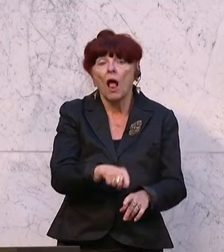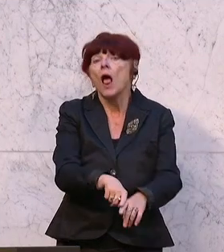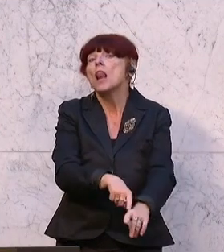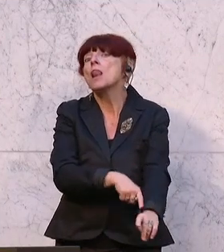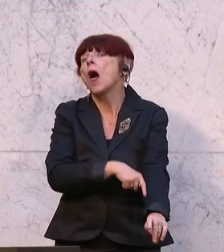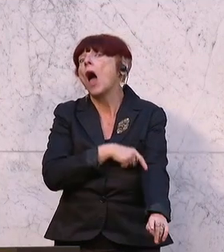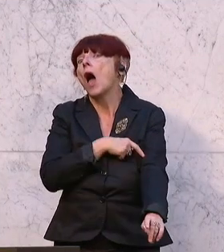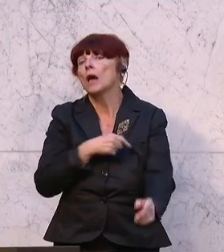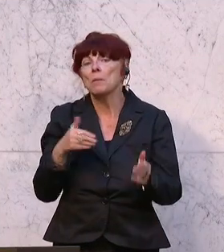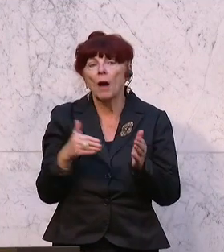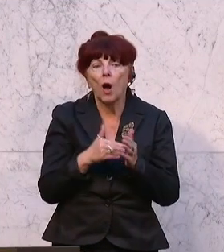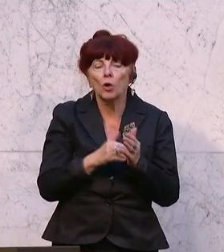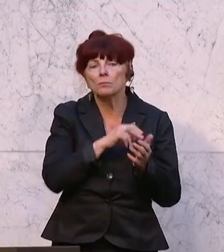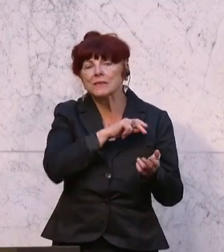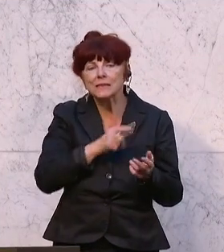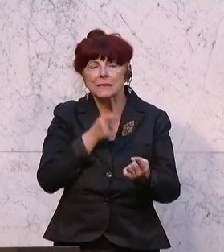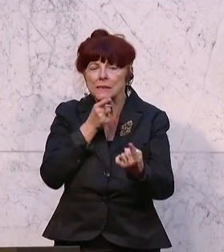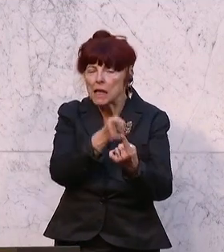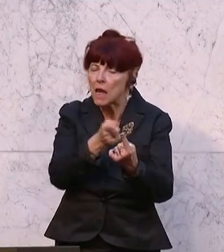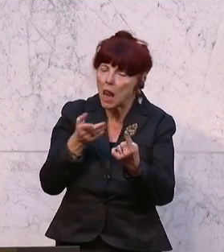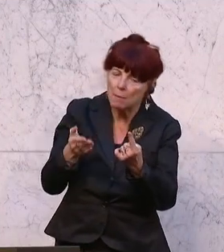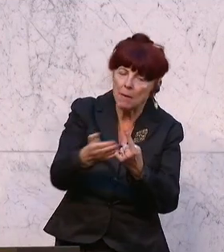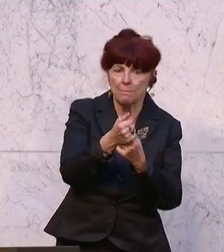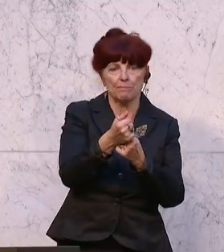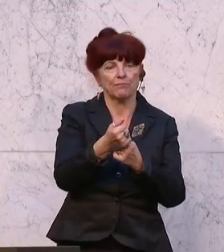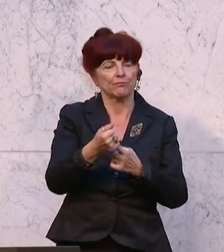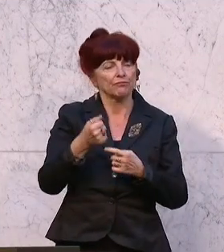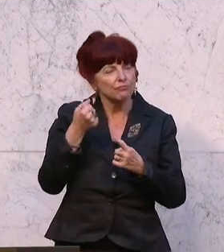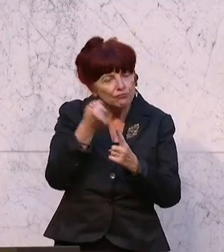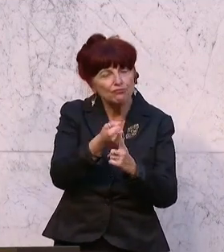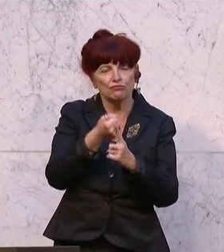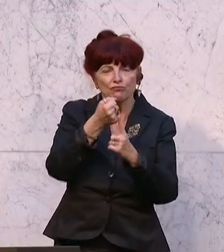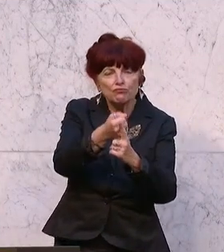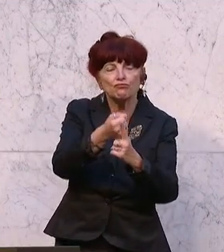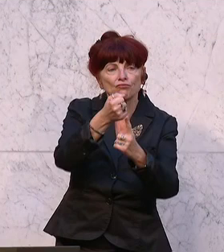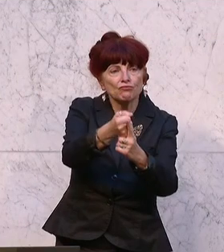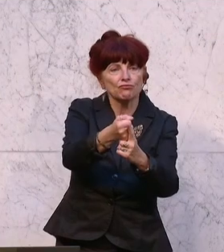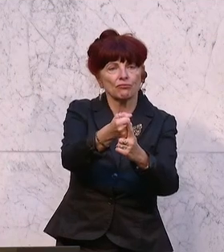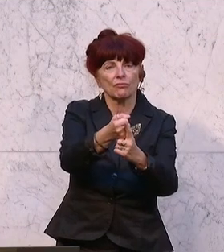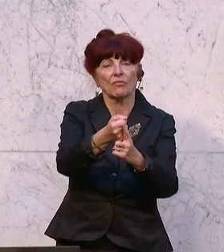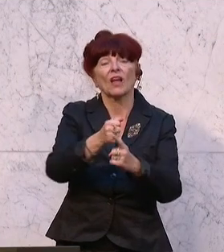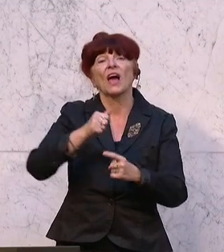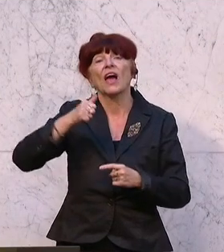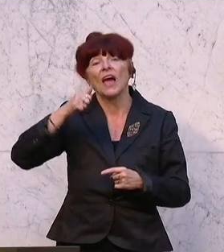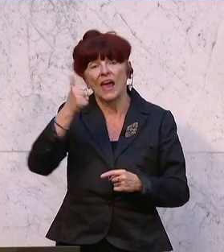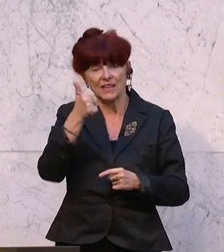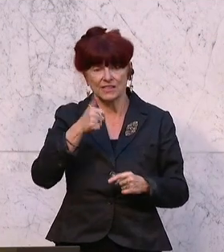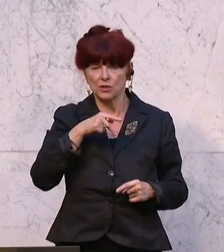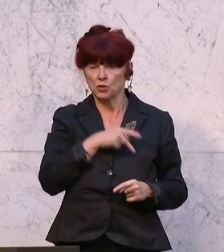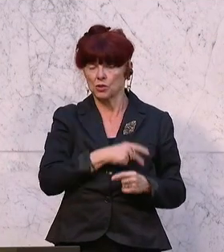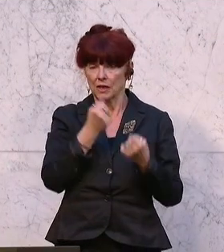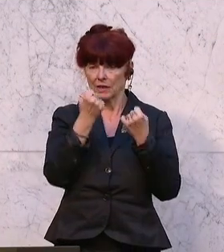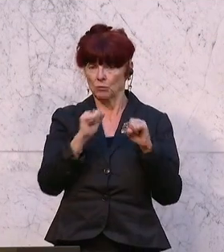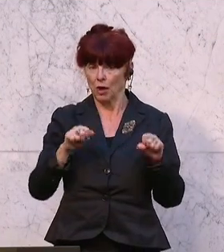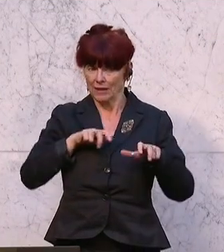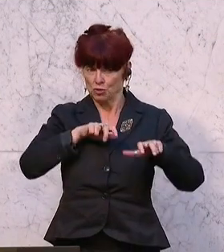Und sie haben immer dafür gearbeitet, dass das umgesetzt worden ist. Als die erste sozialdemokratische Regierung